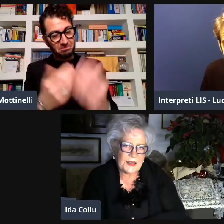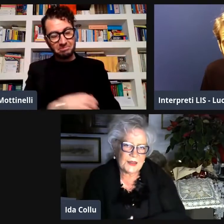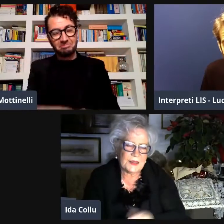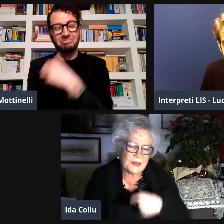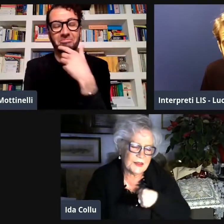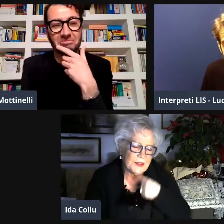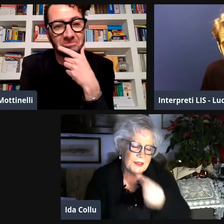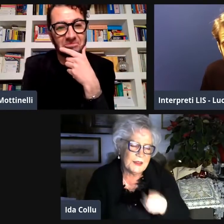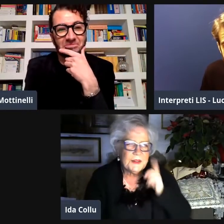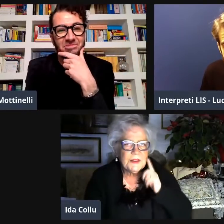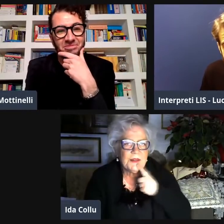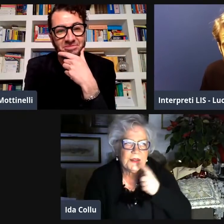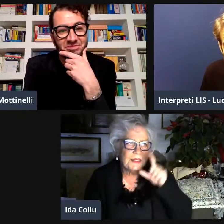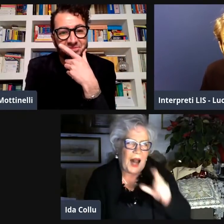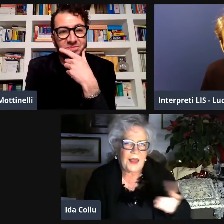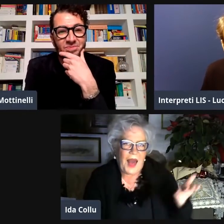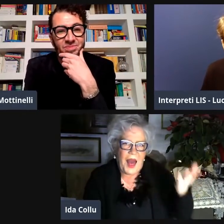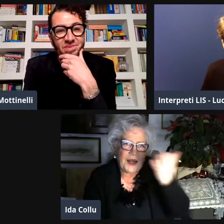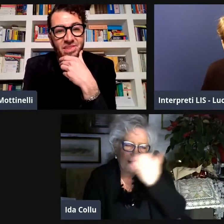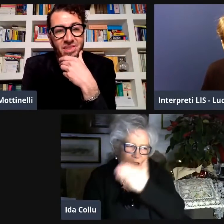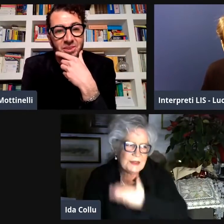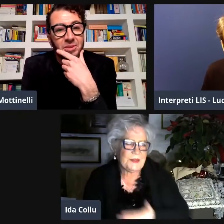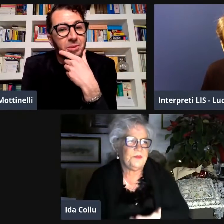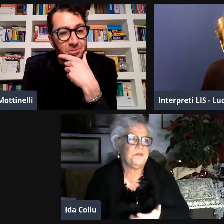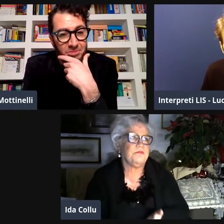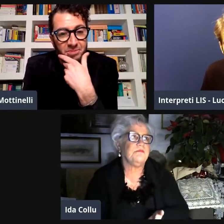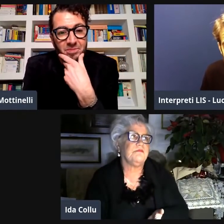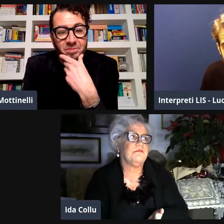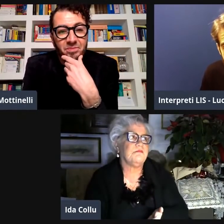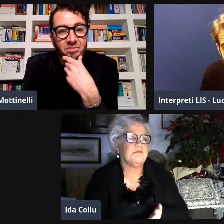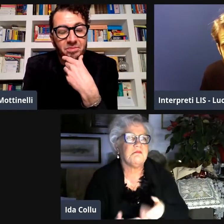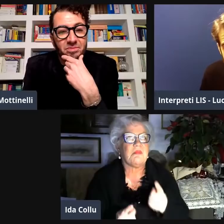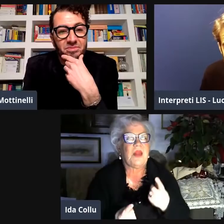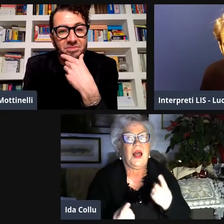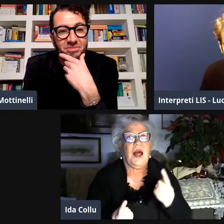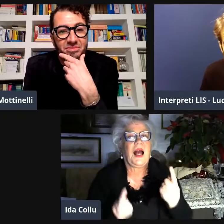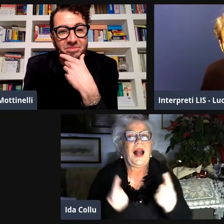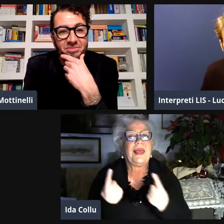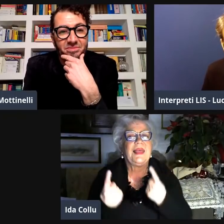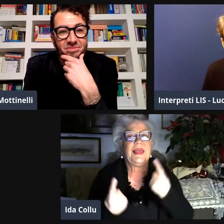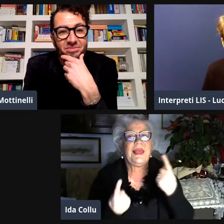un messaggio volentieri ai sordi italiani